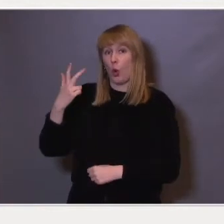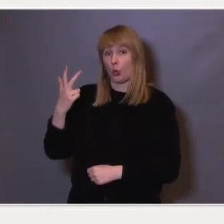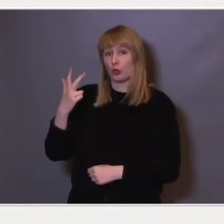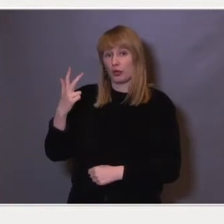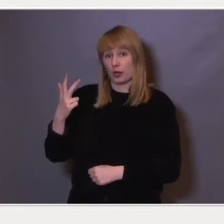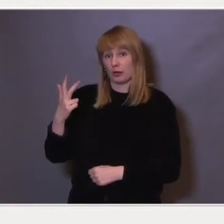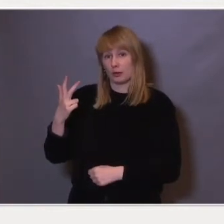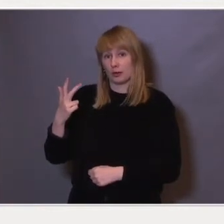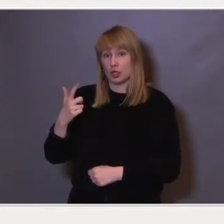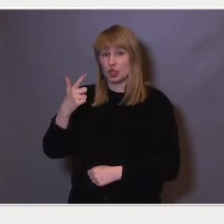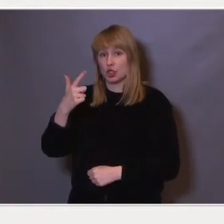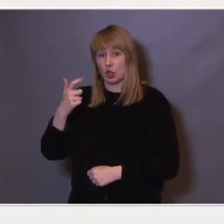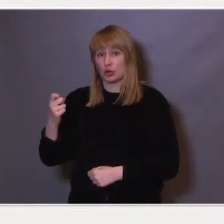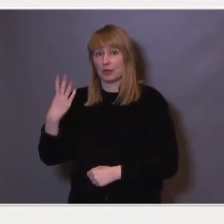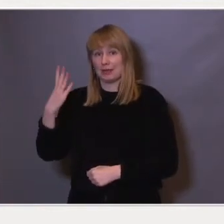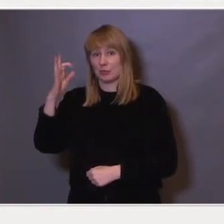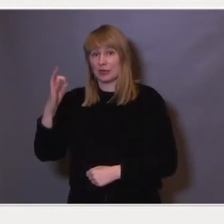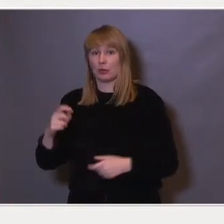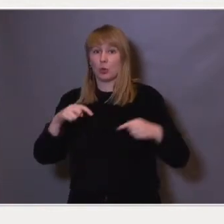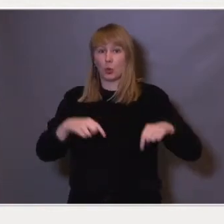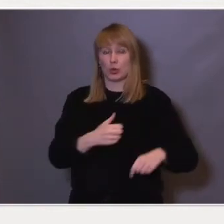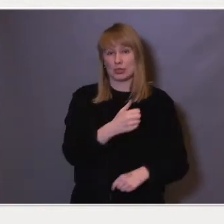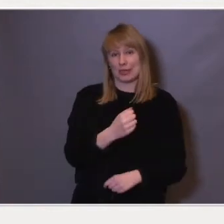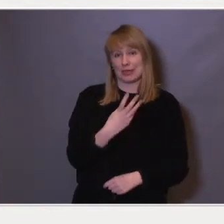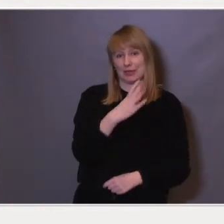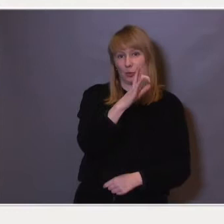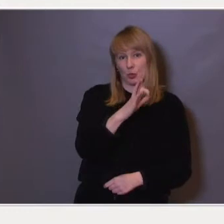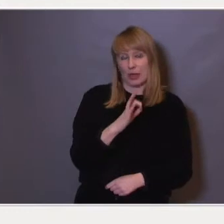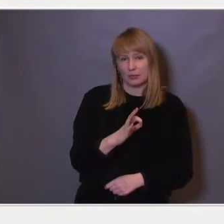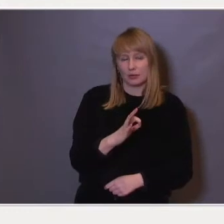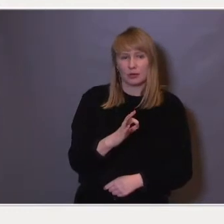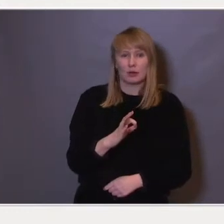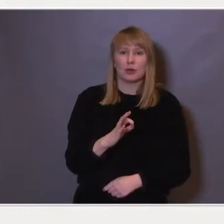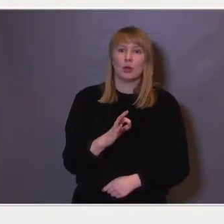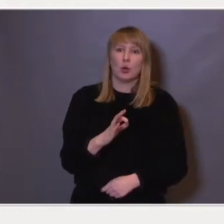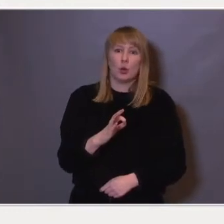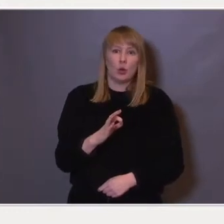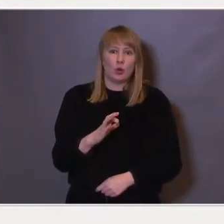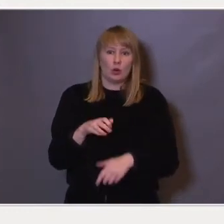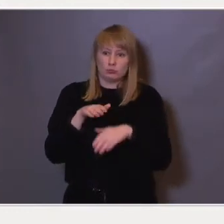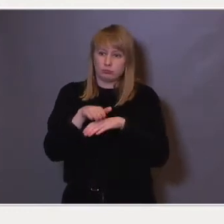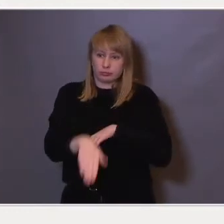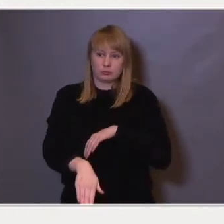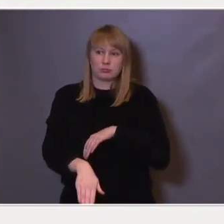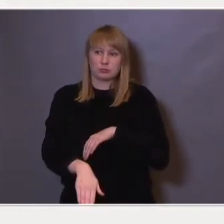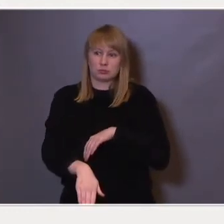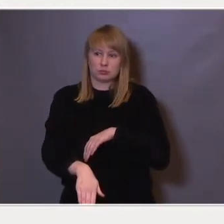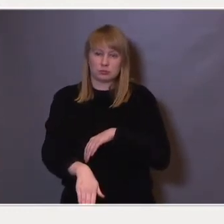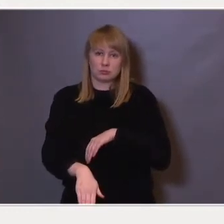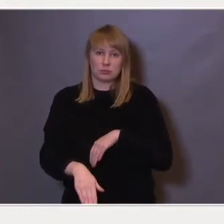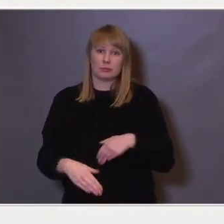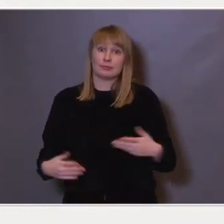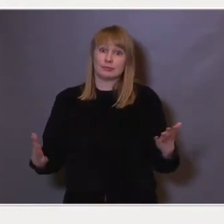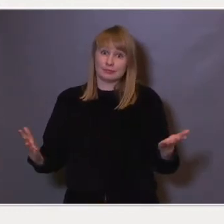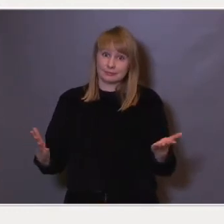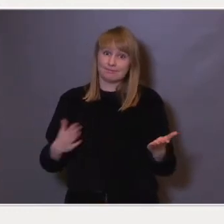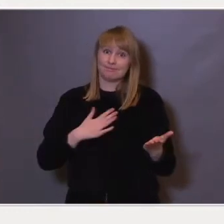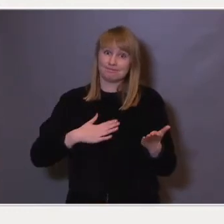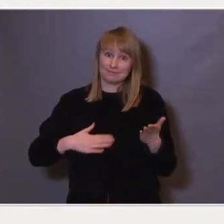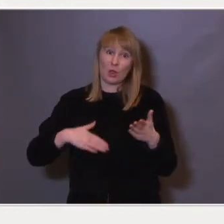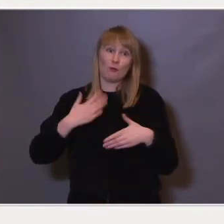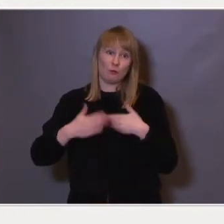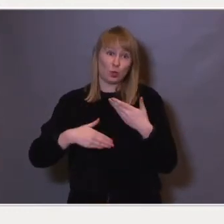fra 74 prosent til 64 prosent. Det er altså et veldig raskt fall. Det regner man med vil